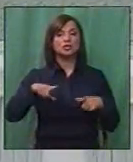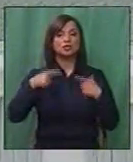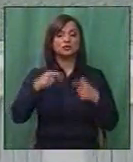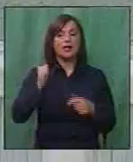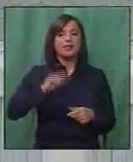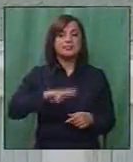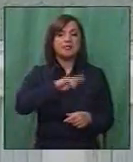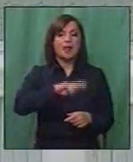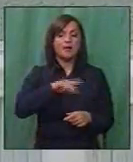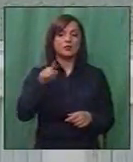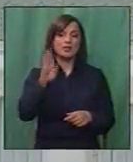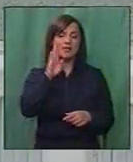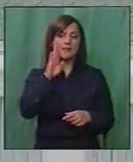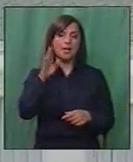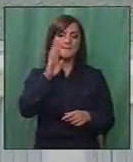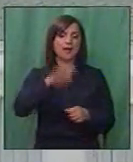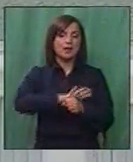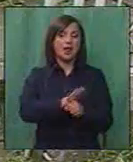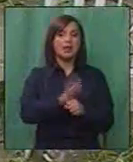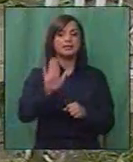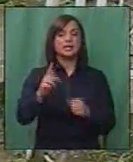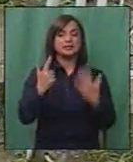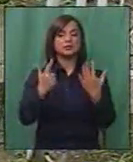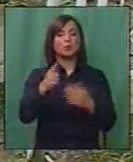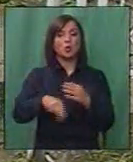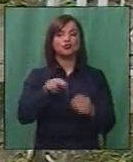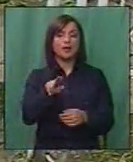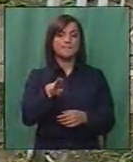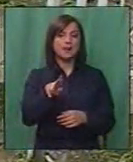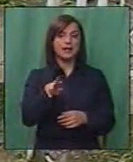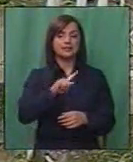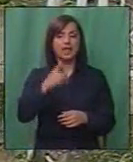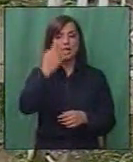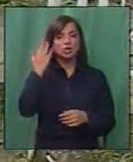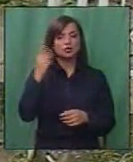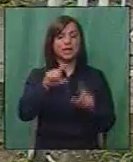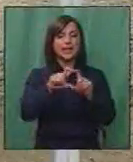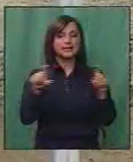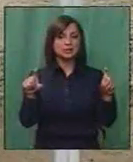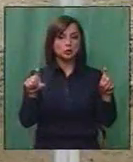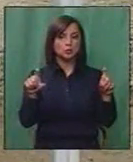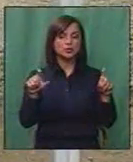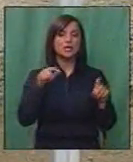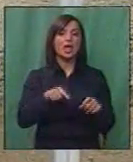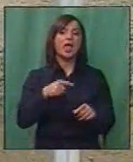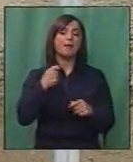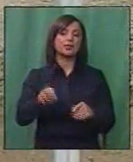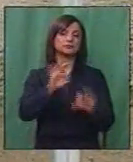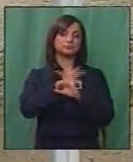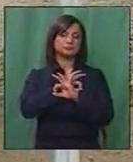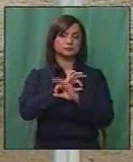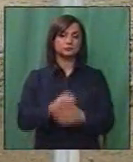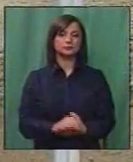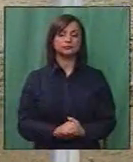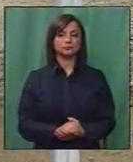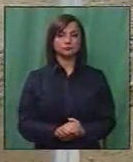живот търпеа травми од нивната мајка. Нивниот седомгодишен брат, негрижата на институциите, ја плати со живот.